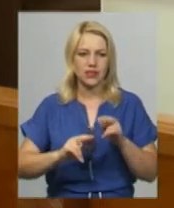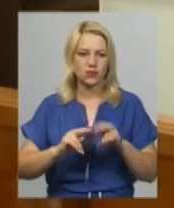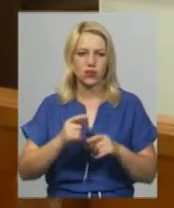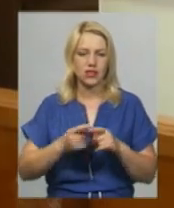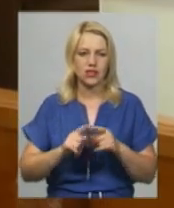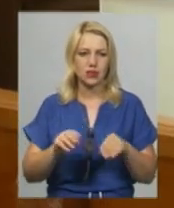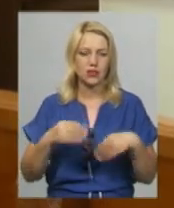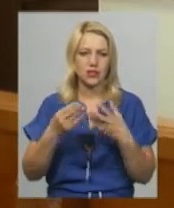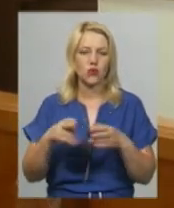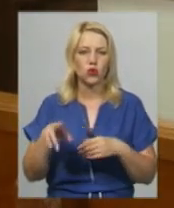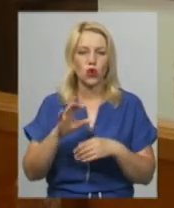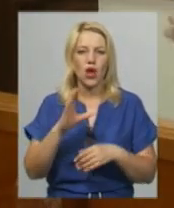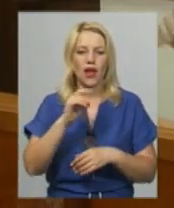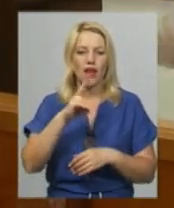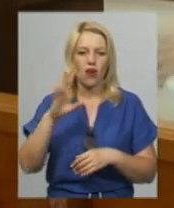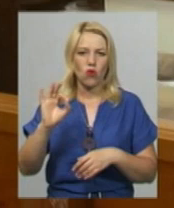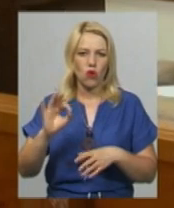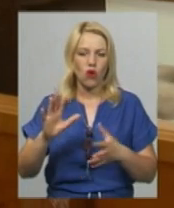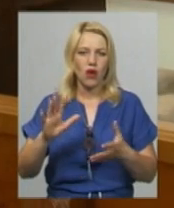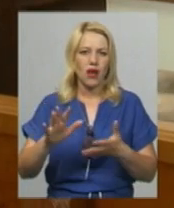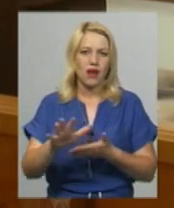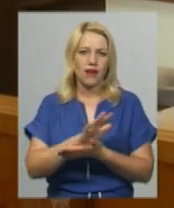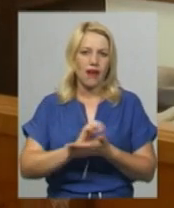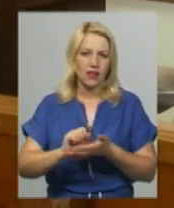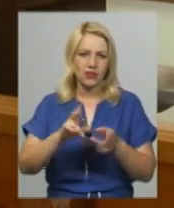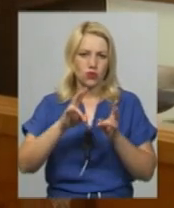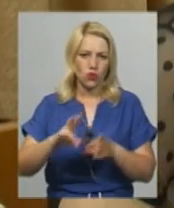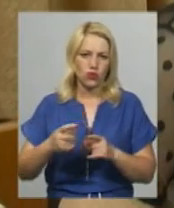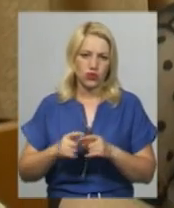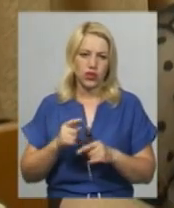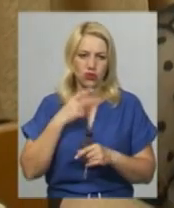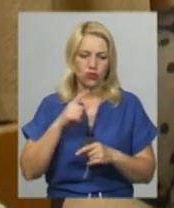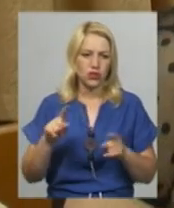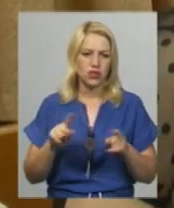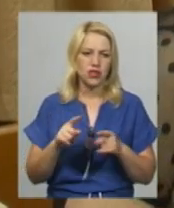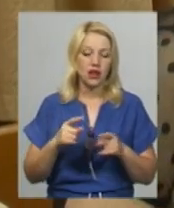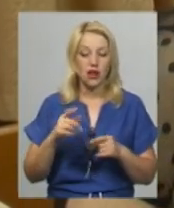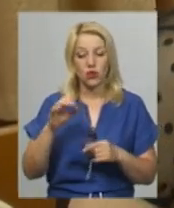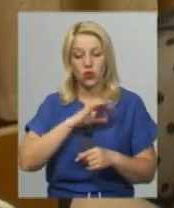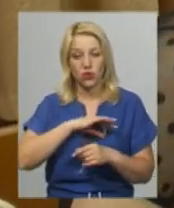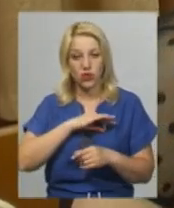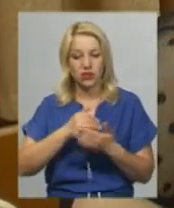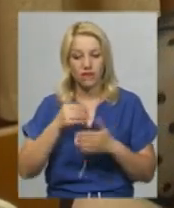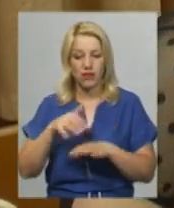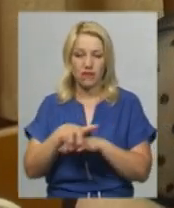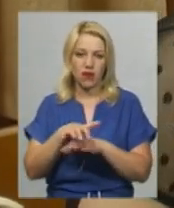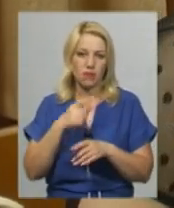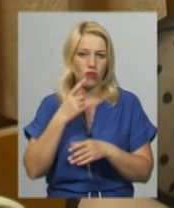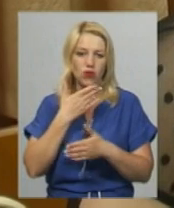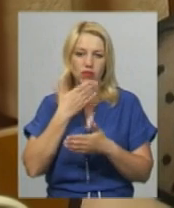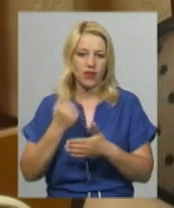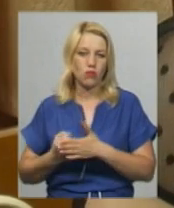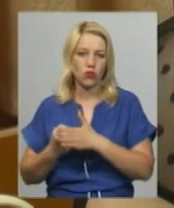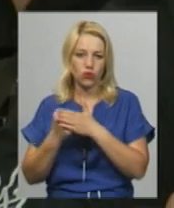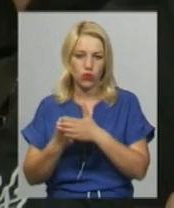що призвело до екологічної катастрофи. Юрист підприємства називає позов необґрунтованим, а звинувачення – безпідставними.